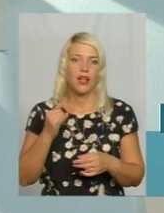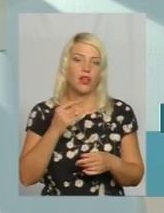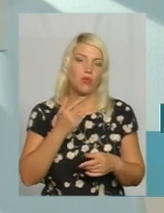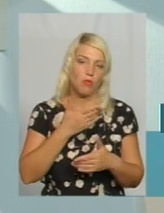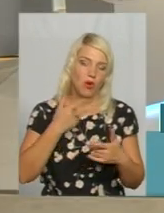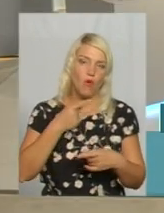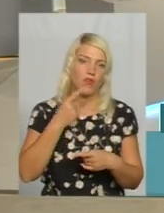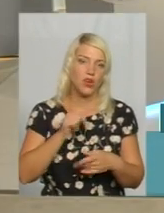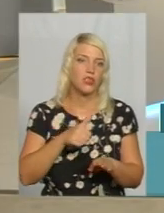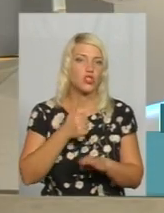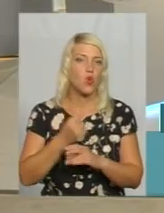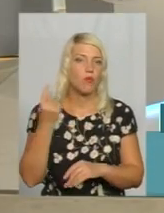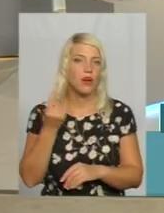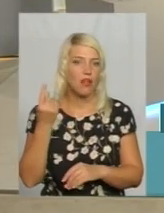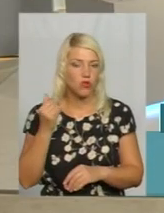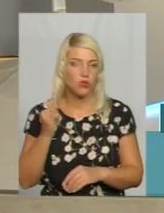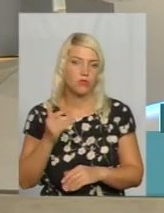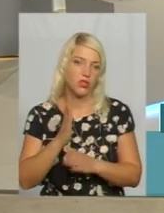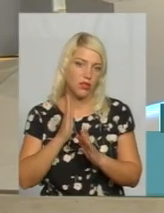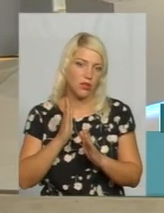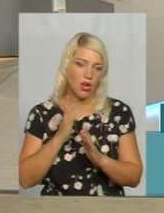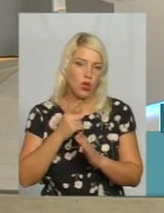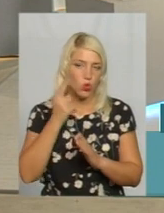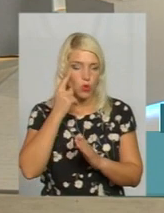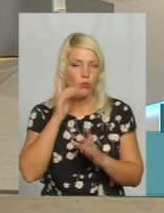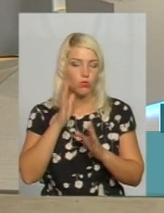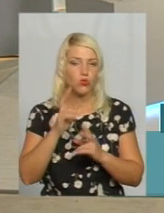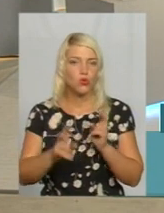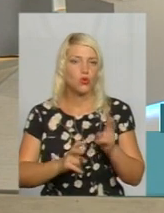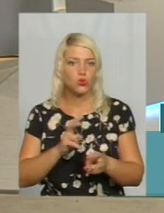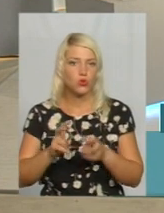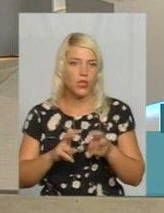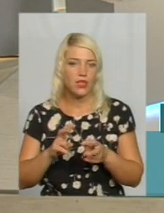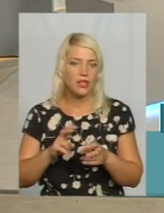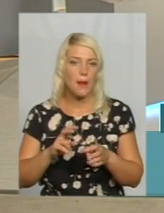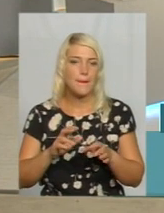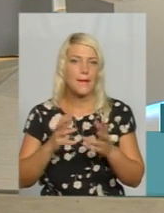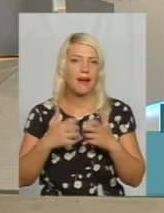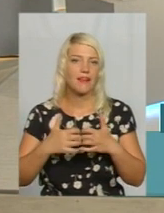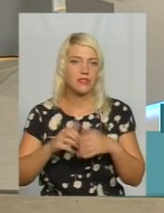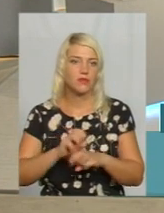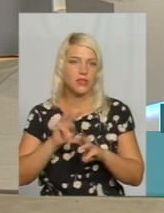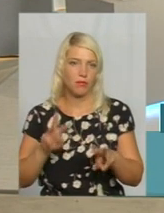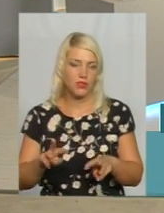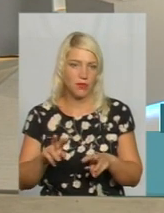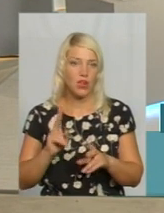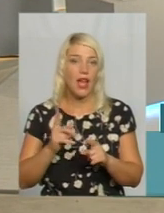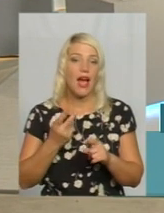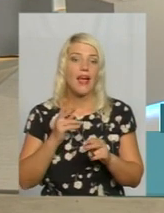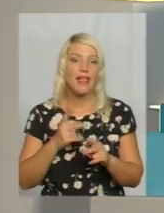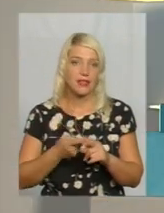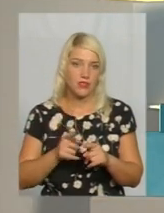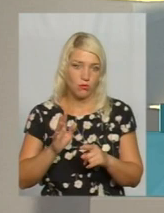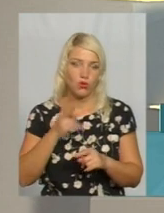І, я думаю, що будуть шукати механізми забезпечення. Але як це буде, ми побачимо згодом. А є